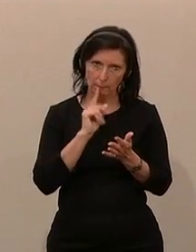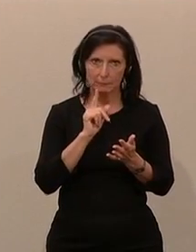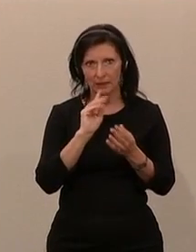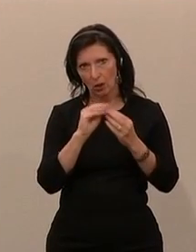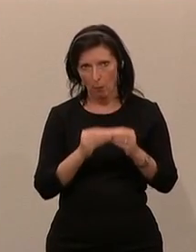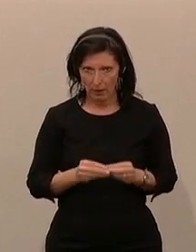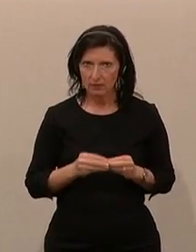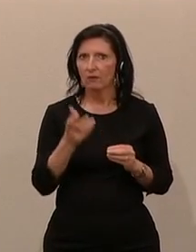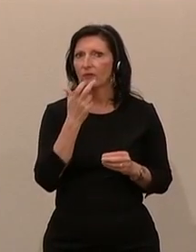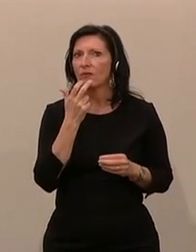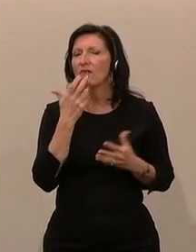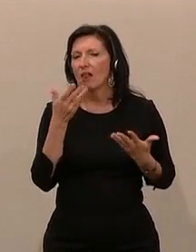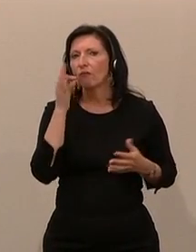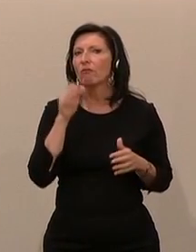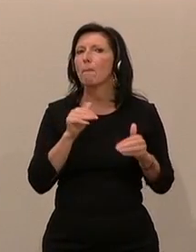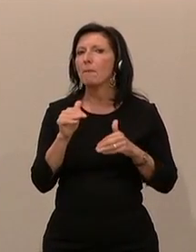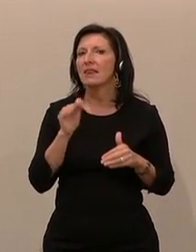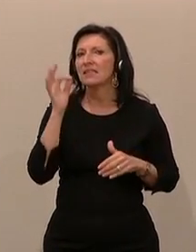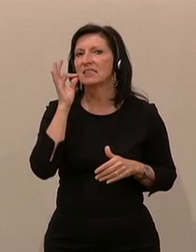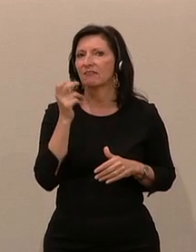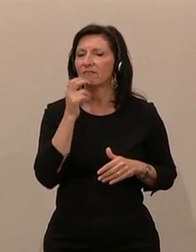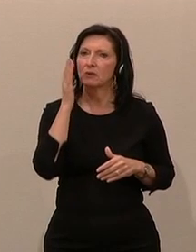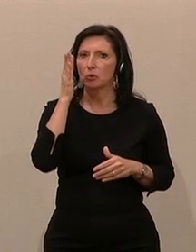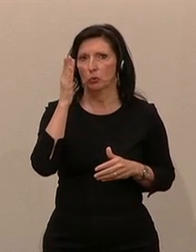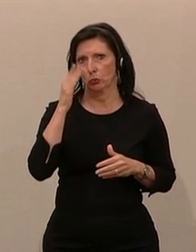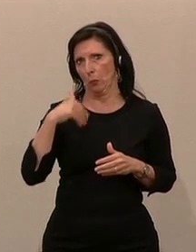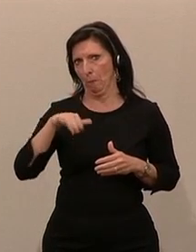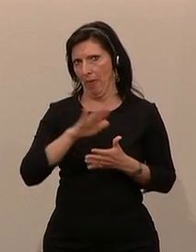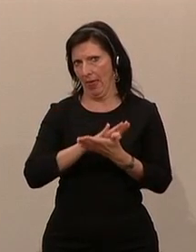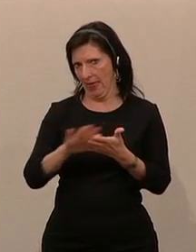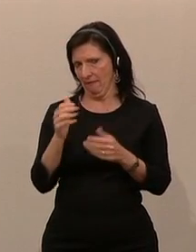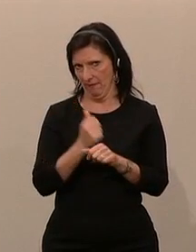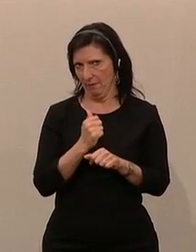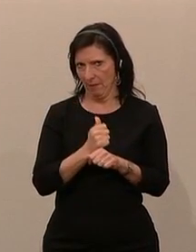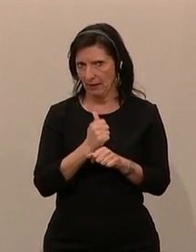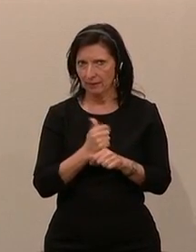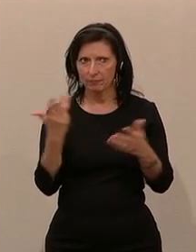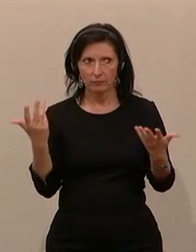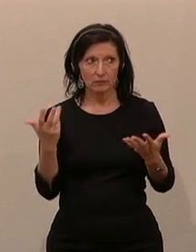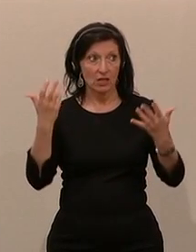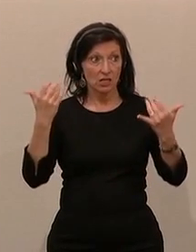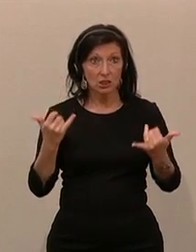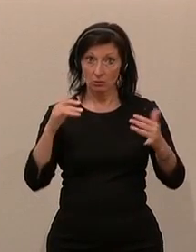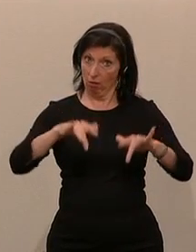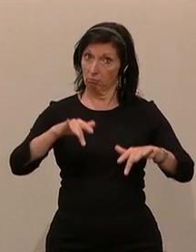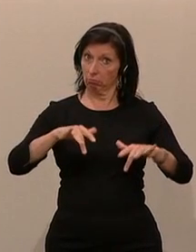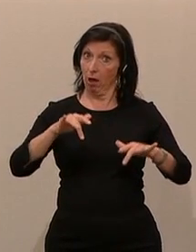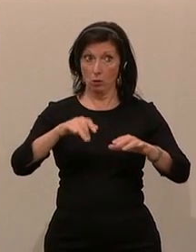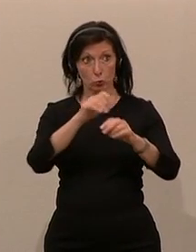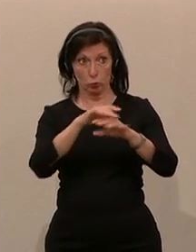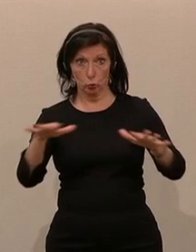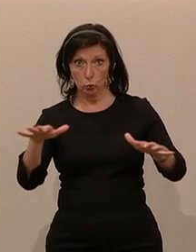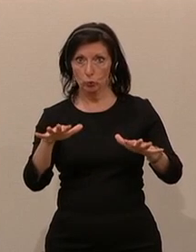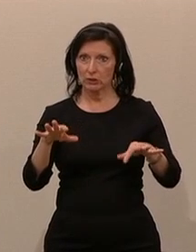die Frau Ministerin möchte diese auch vereinfachen. Durch die Nutzung der bestehenden Infrastruktur wie